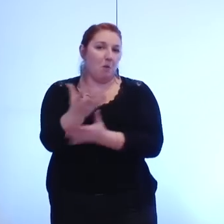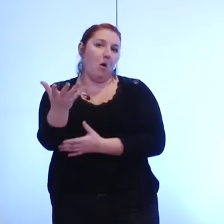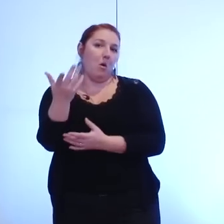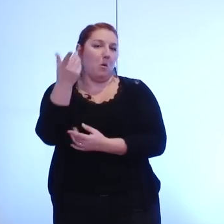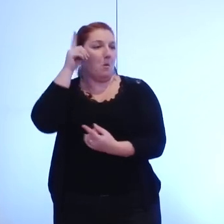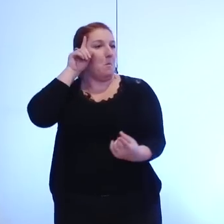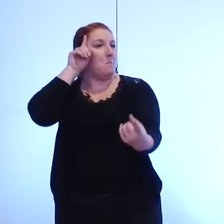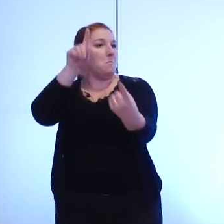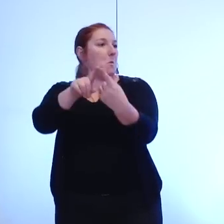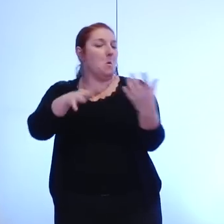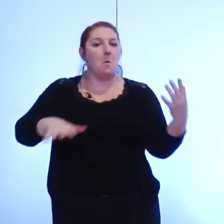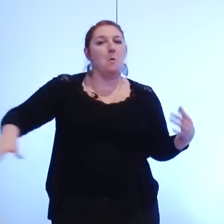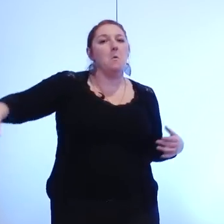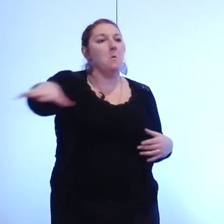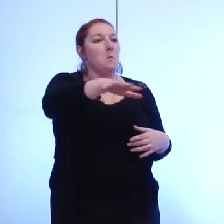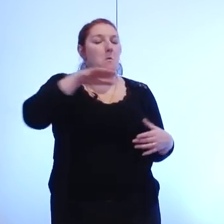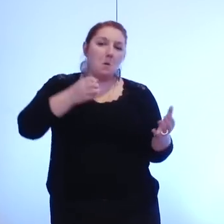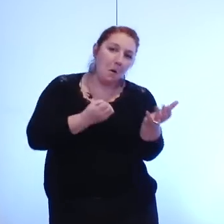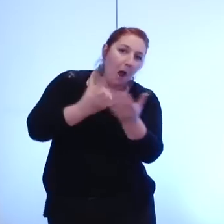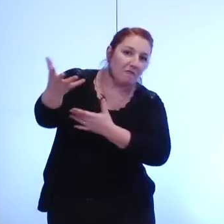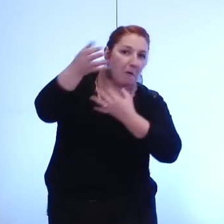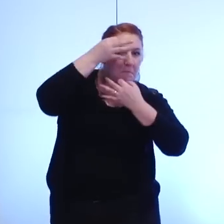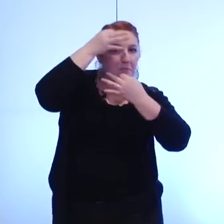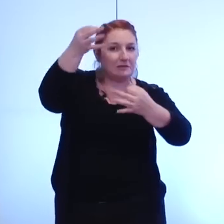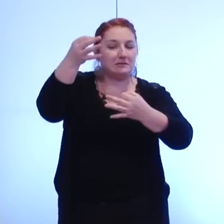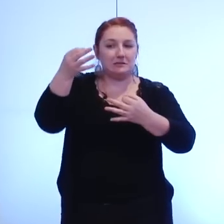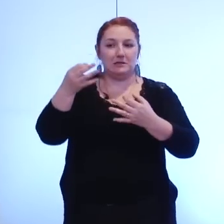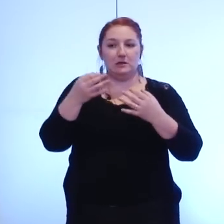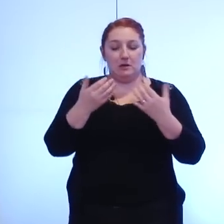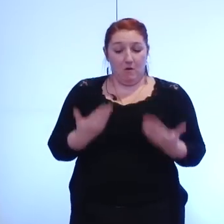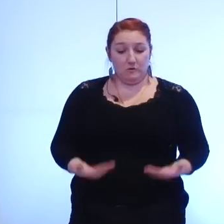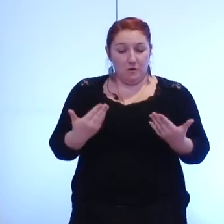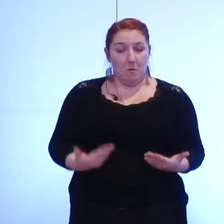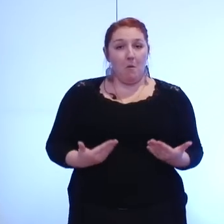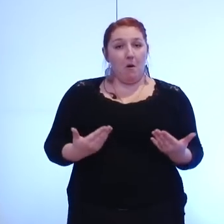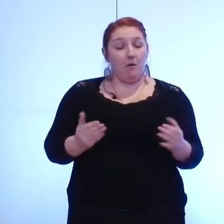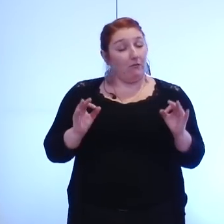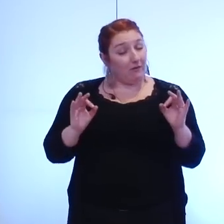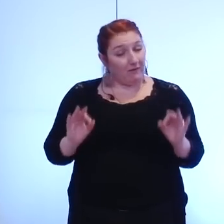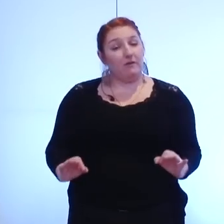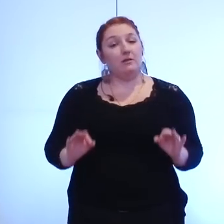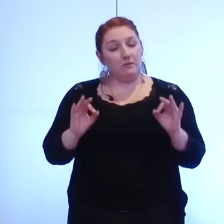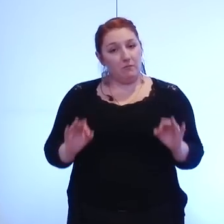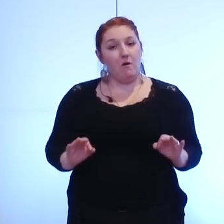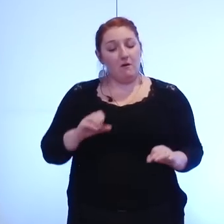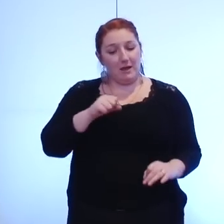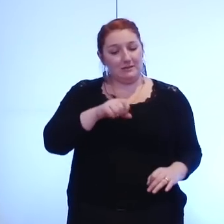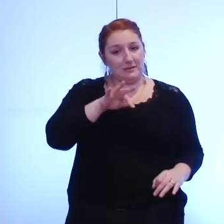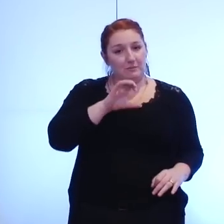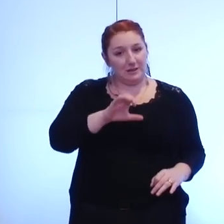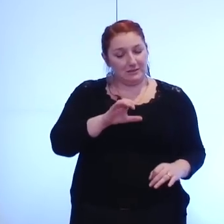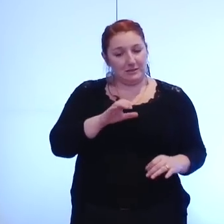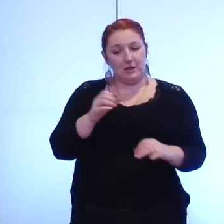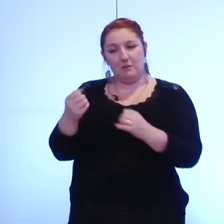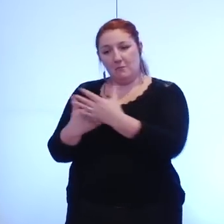pour préciser quel est le contenu du débat que nous avons en ce moment effectivement entre la